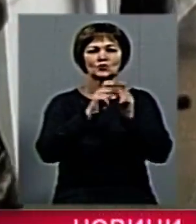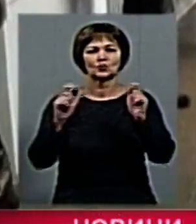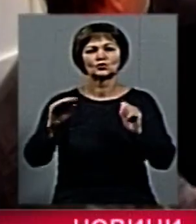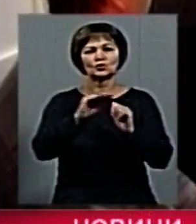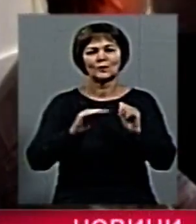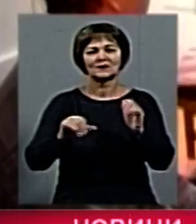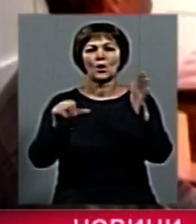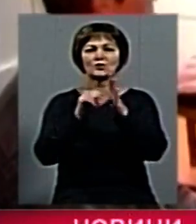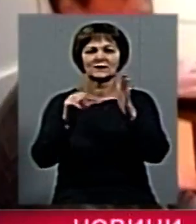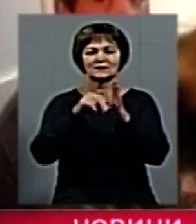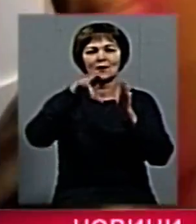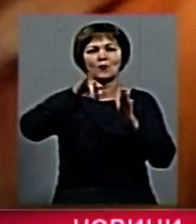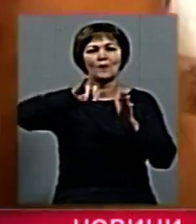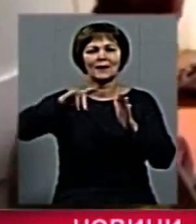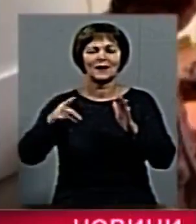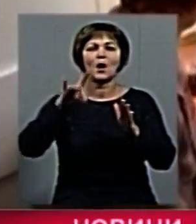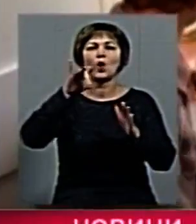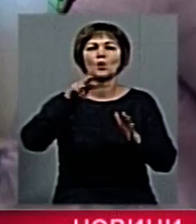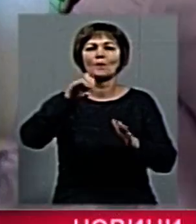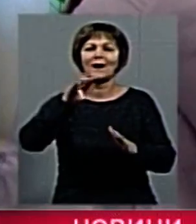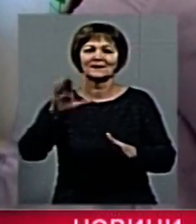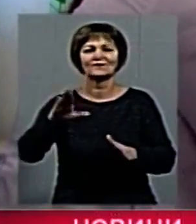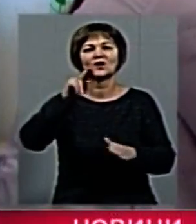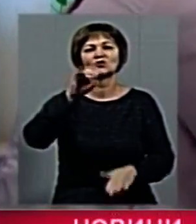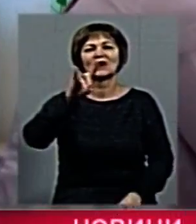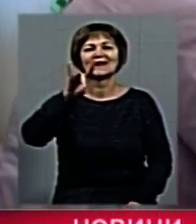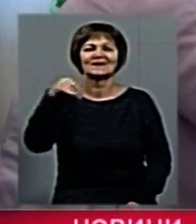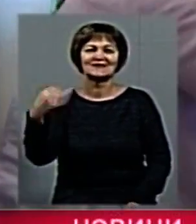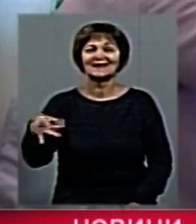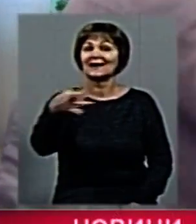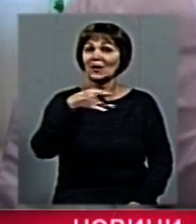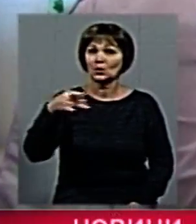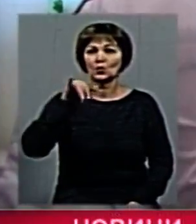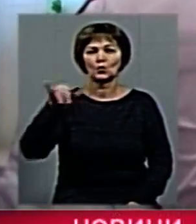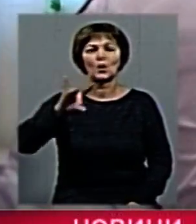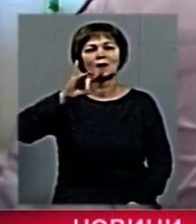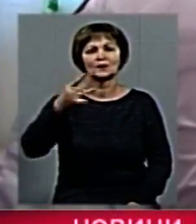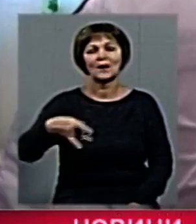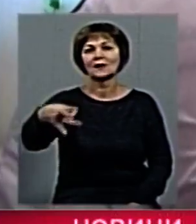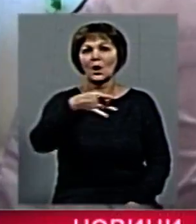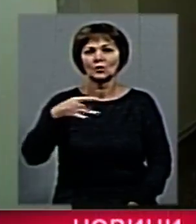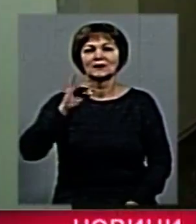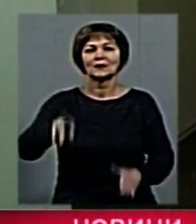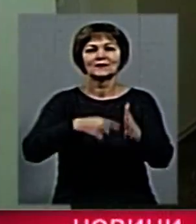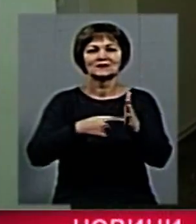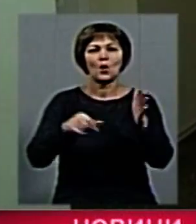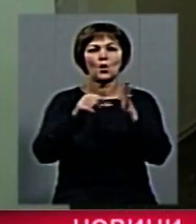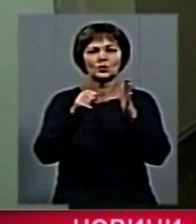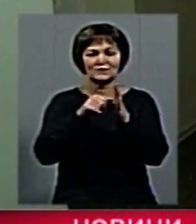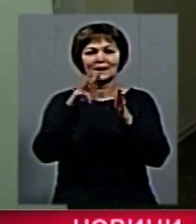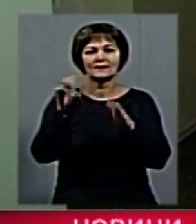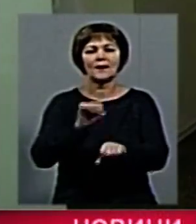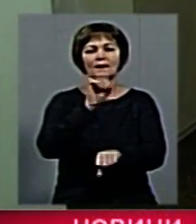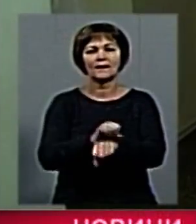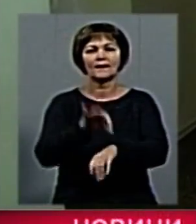Житомирському, Коростенському, Попільнянському, Романівському та Черняхівському районах. У Радомишському районі та місті Коростені